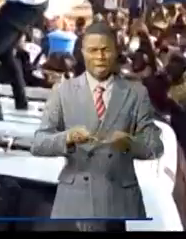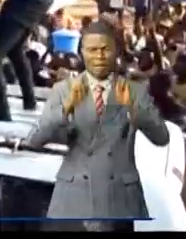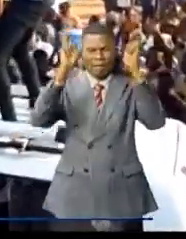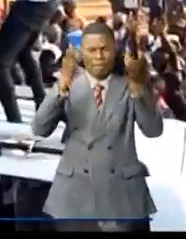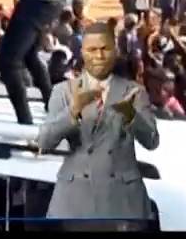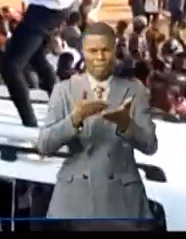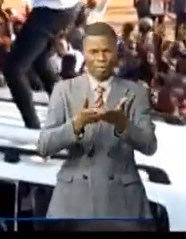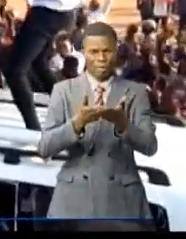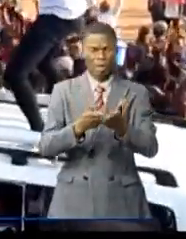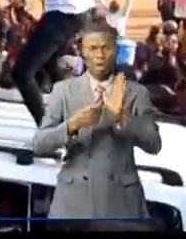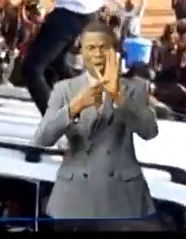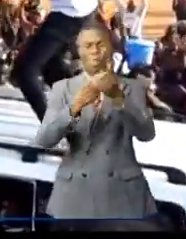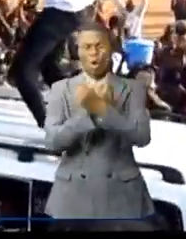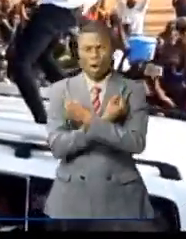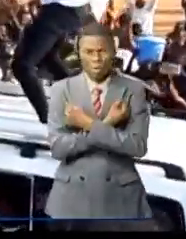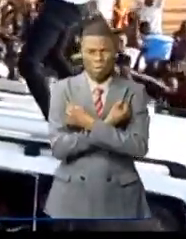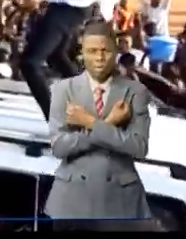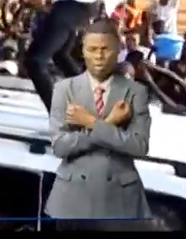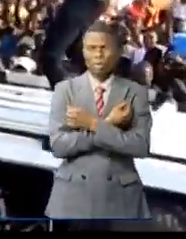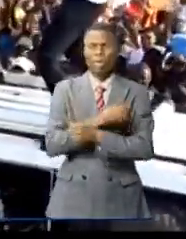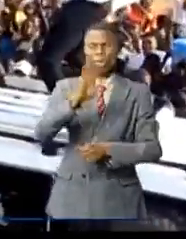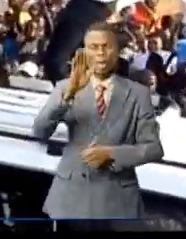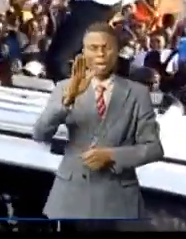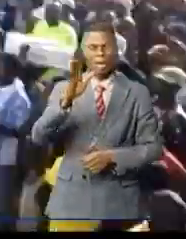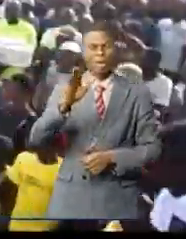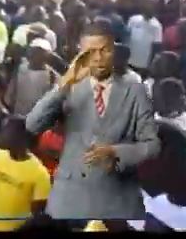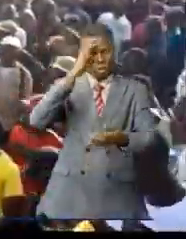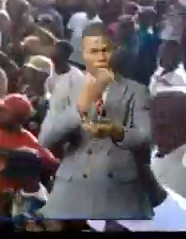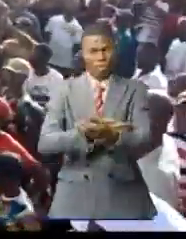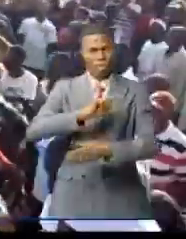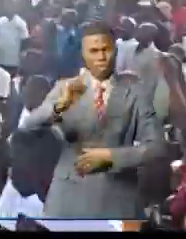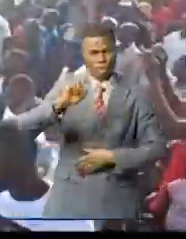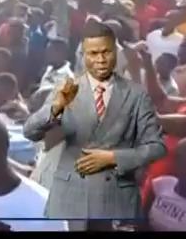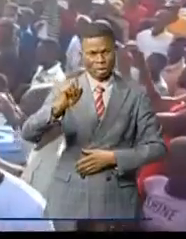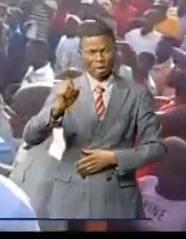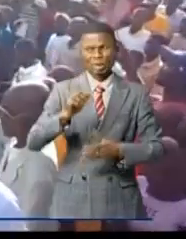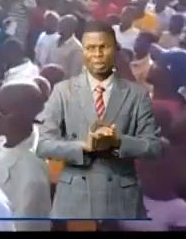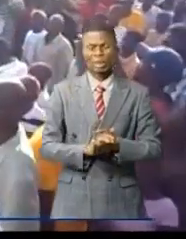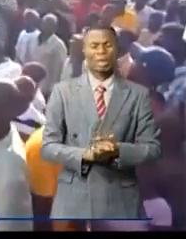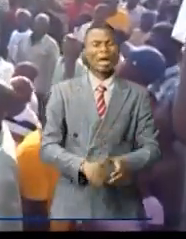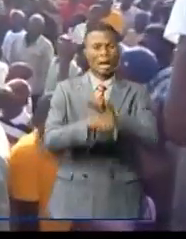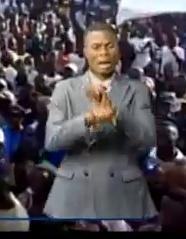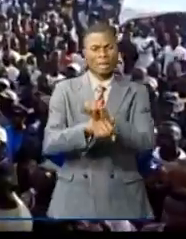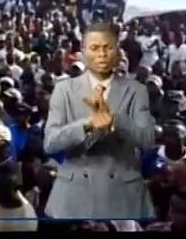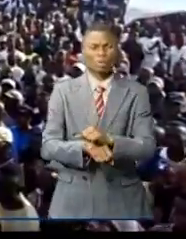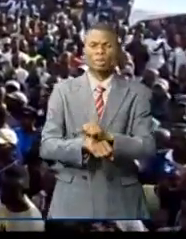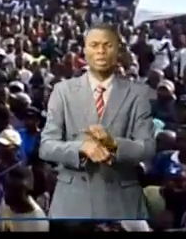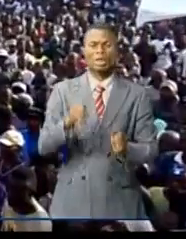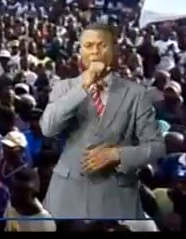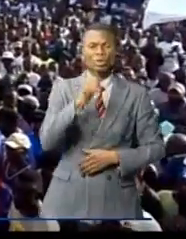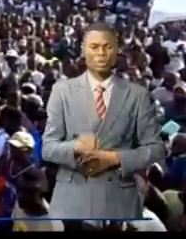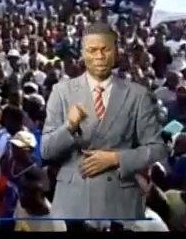pour offrir leur hospitalité légendaire propre à l'ethnie Boudja, communion sociale calquée sur les valeurs ancestrais de la civilisation Bantour. Une